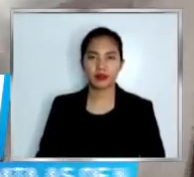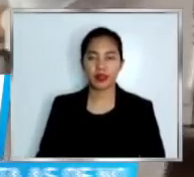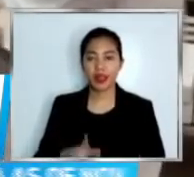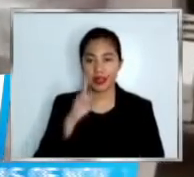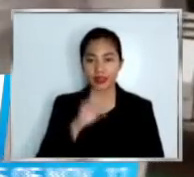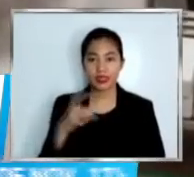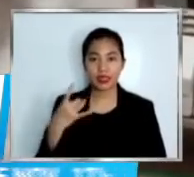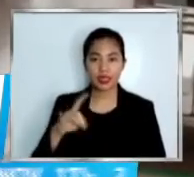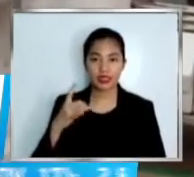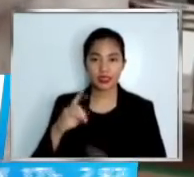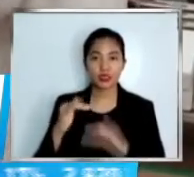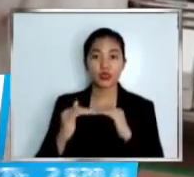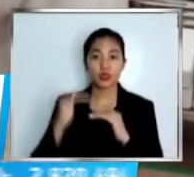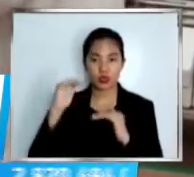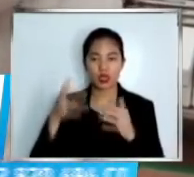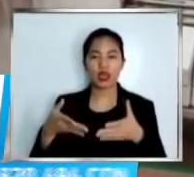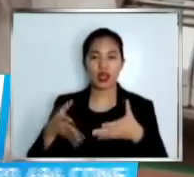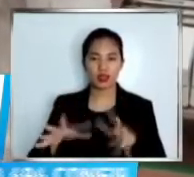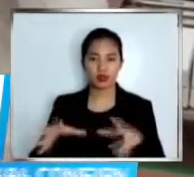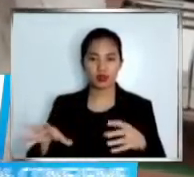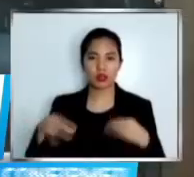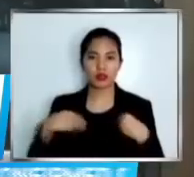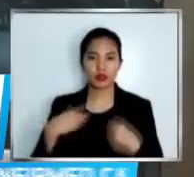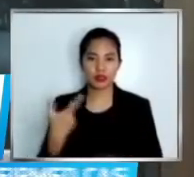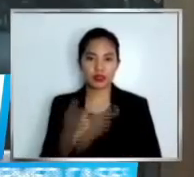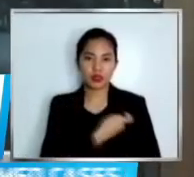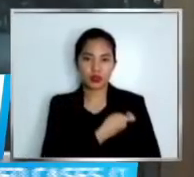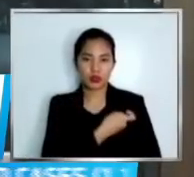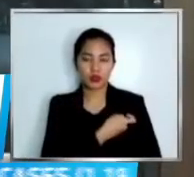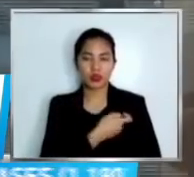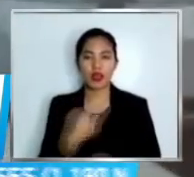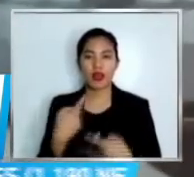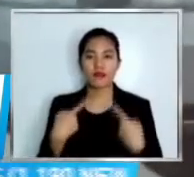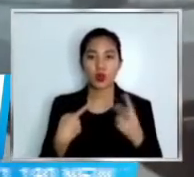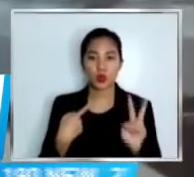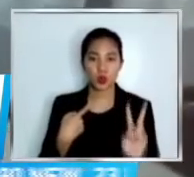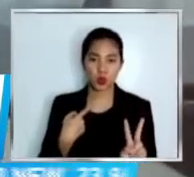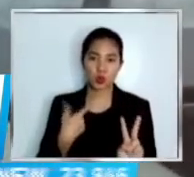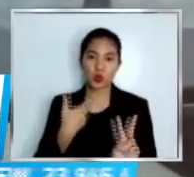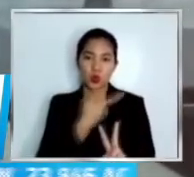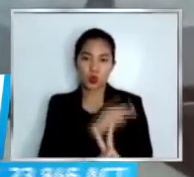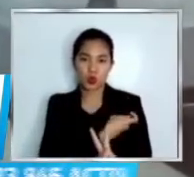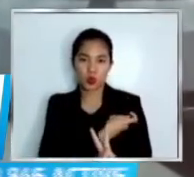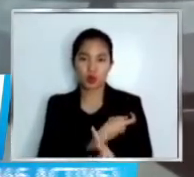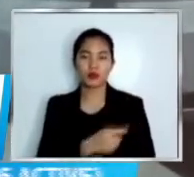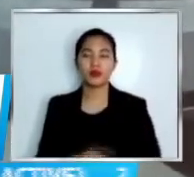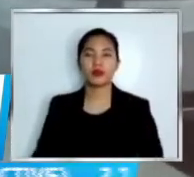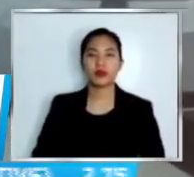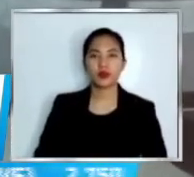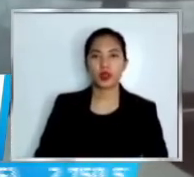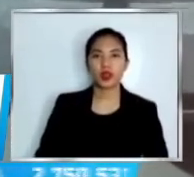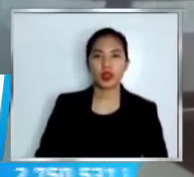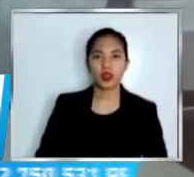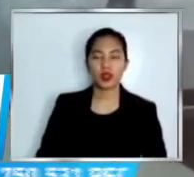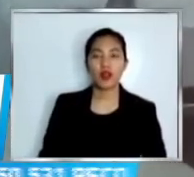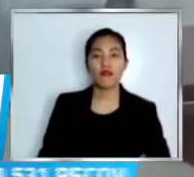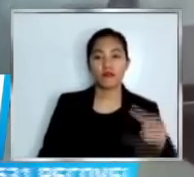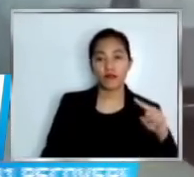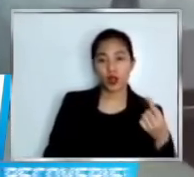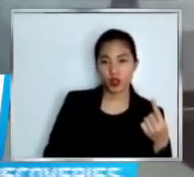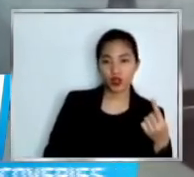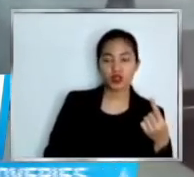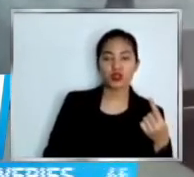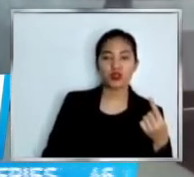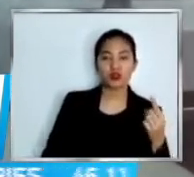ang pinapayagang mabigyan ng CovoVax na may dalawang doses. Tatlo hanggang apat na linggo ang pagitan ng first at second dose.